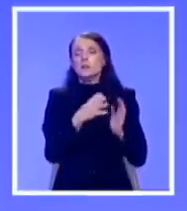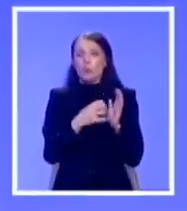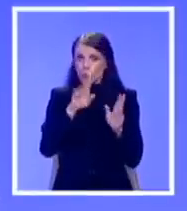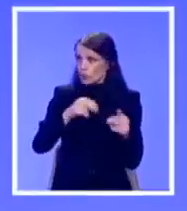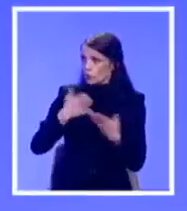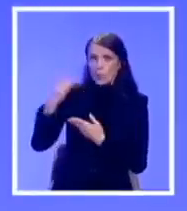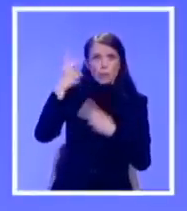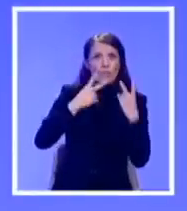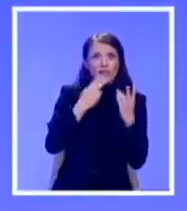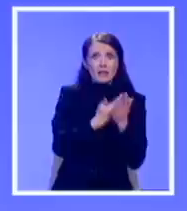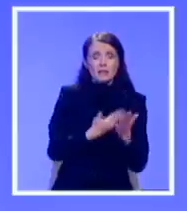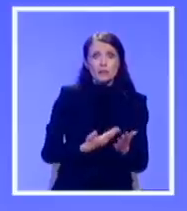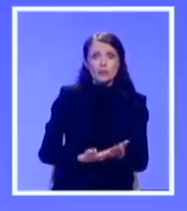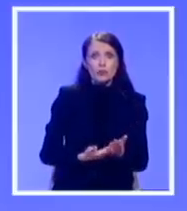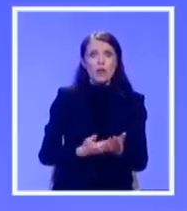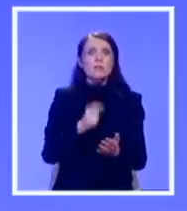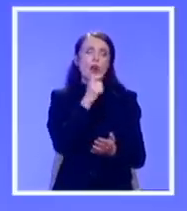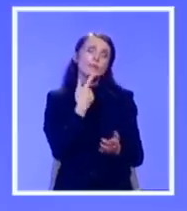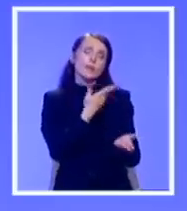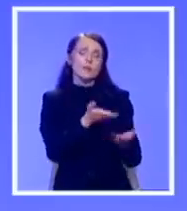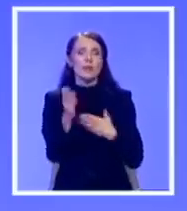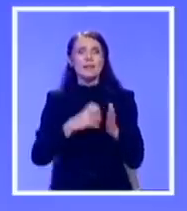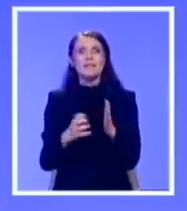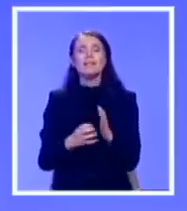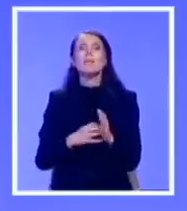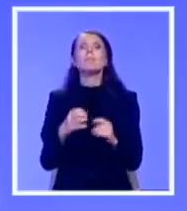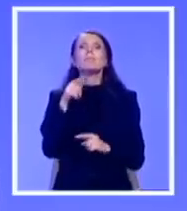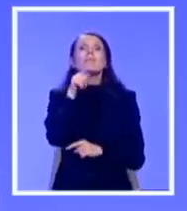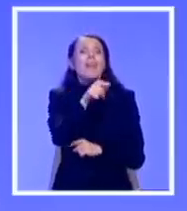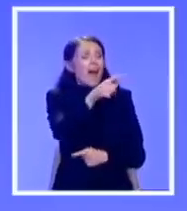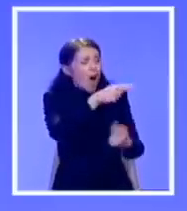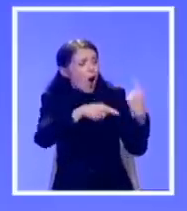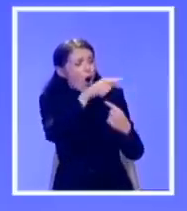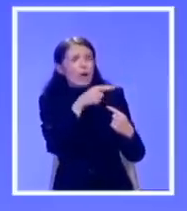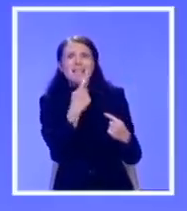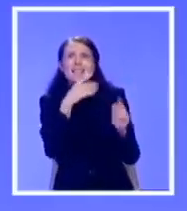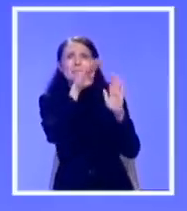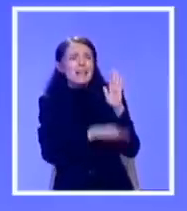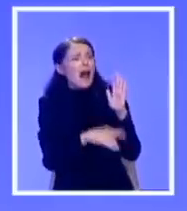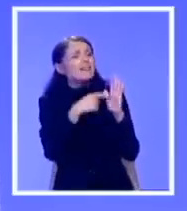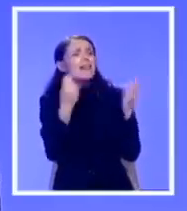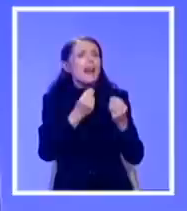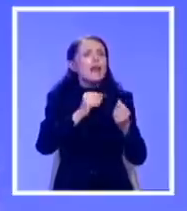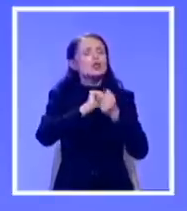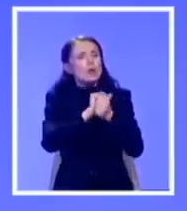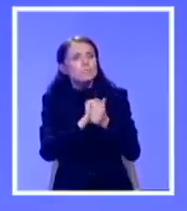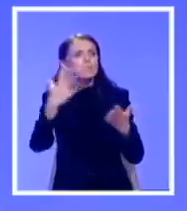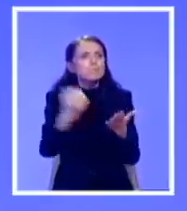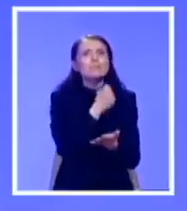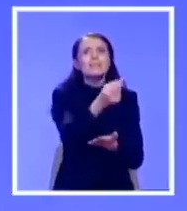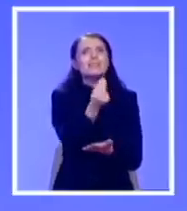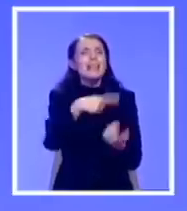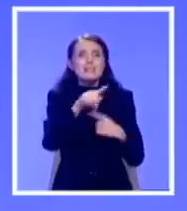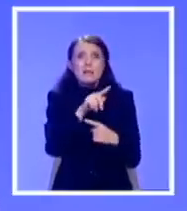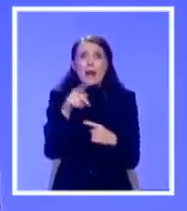Dakle, da pritom, za kosovske Srbe nisu izborili ništa. Dakle, čak ni zajednicu srpskih opština koja